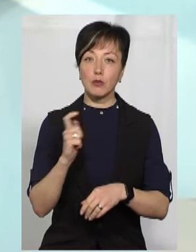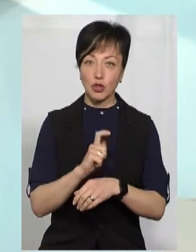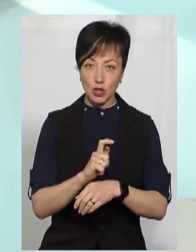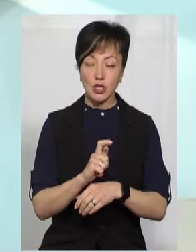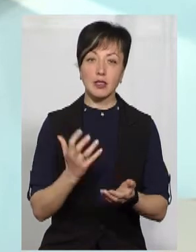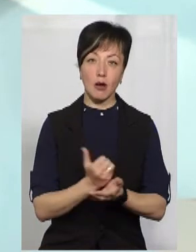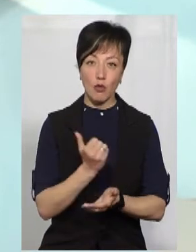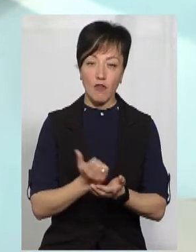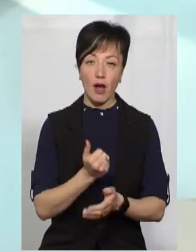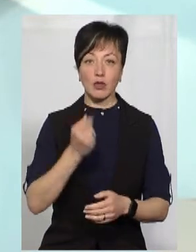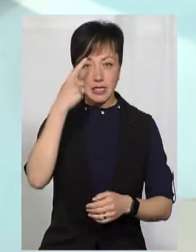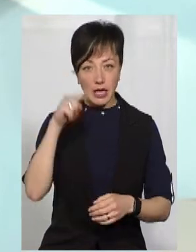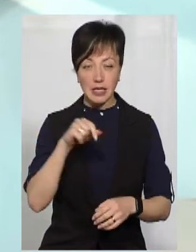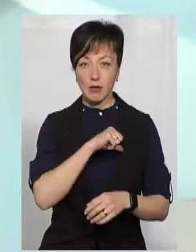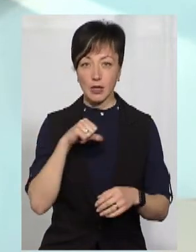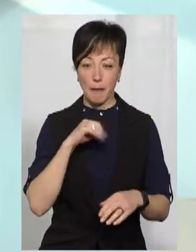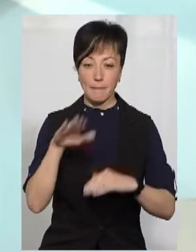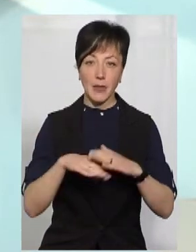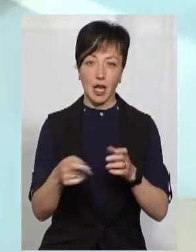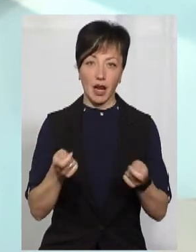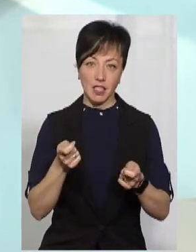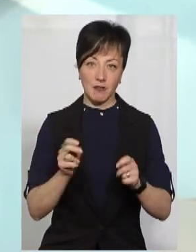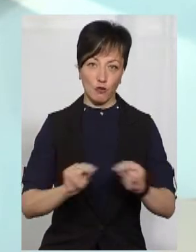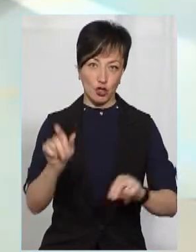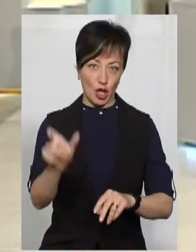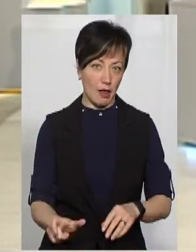-таки діти здобувають самостійно під керівництвом вчителя.